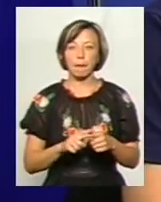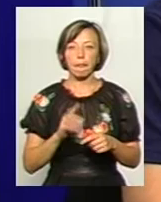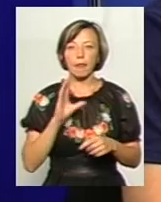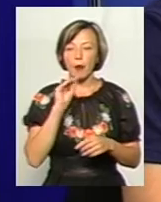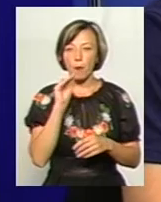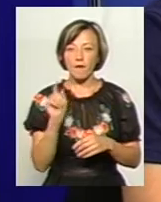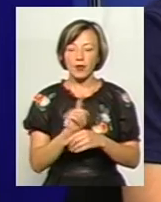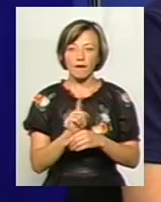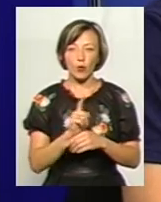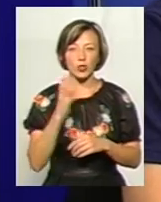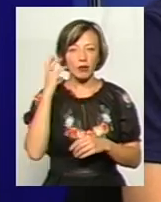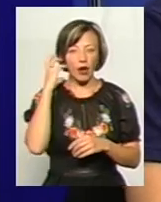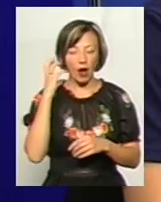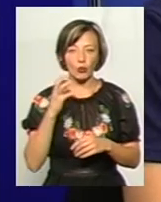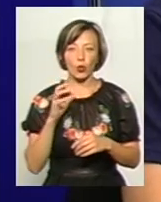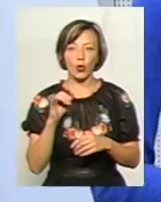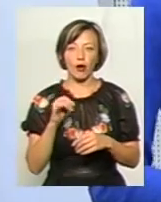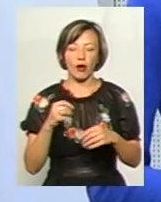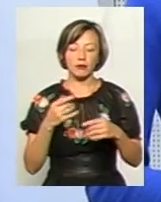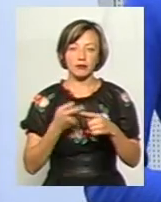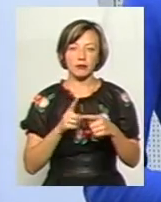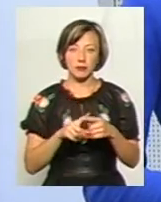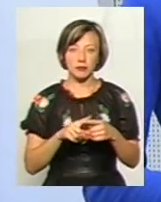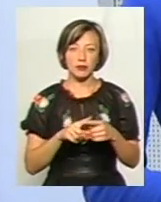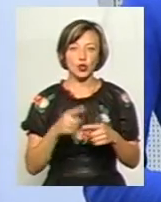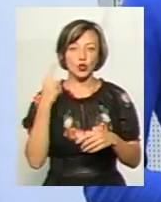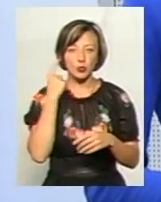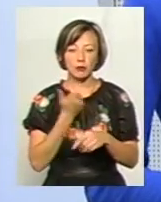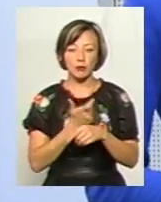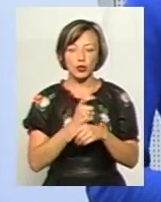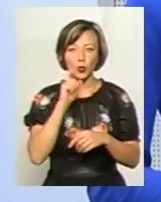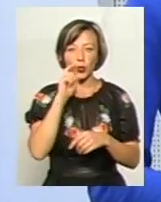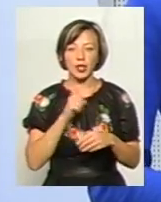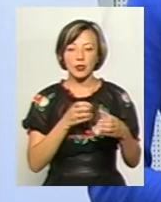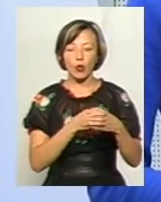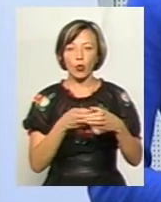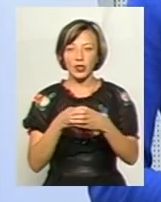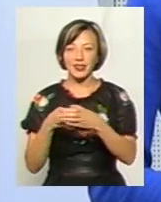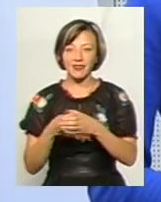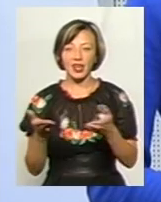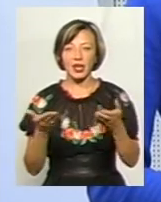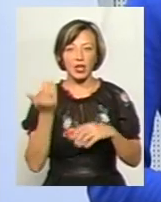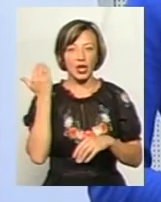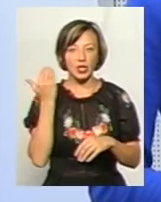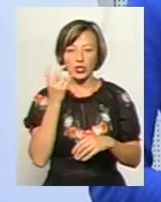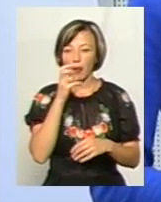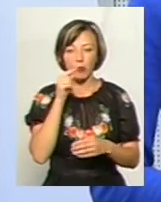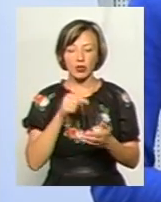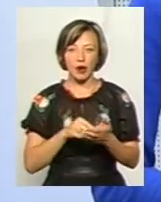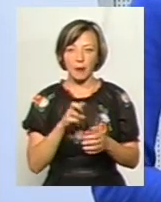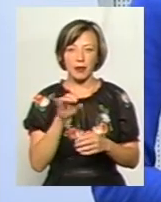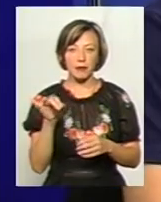радіоканалах призводять до того, що ми чуємо все більше українських гуртів, тих гуртів, які б раніше не потрапили